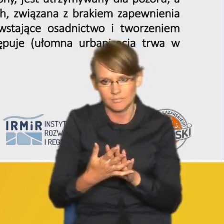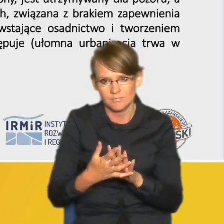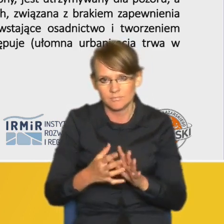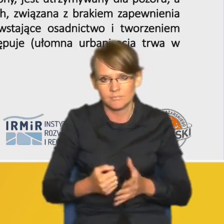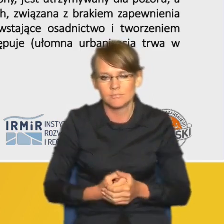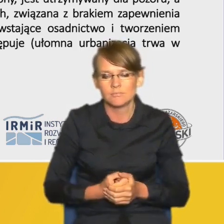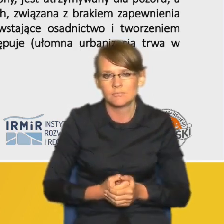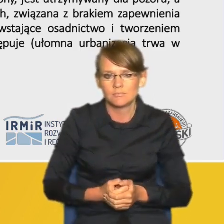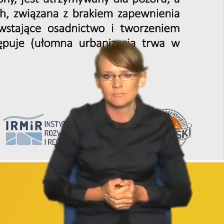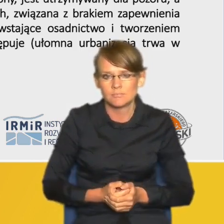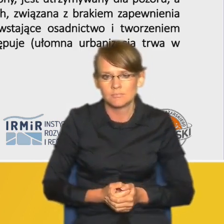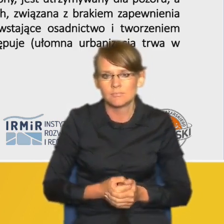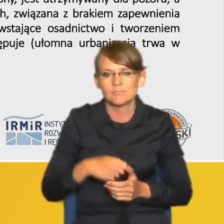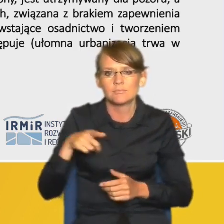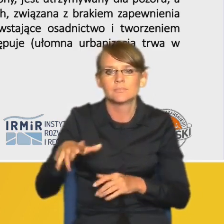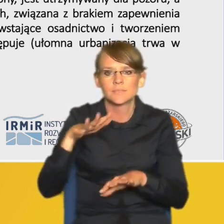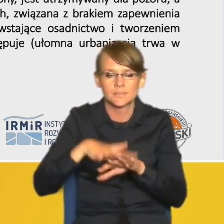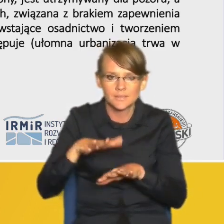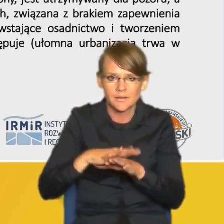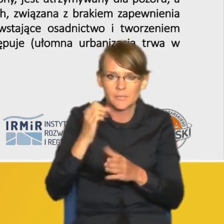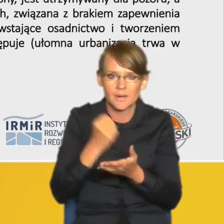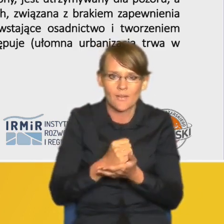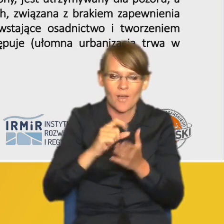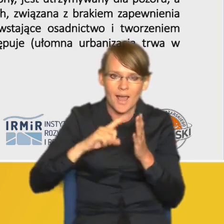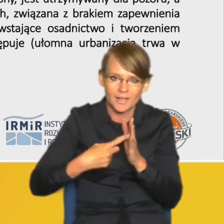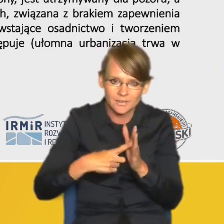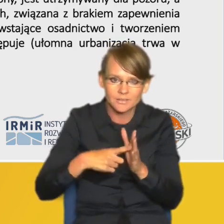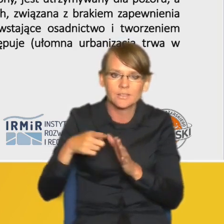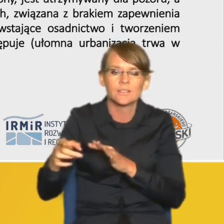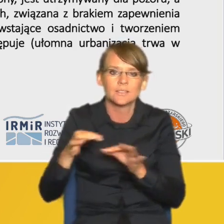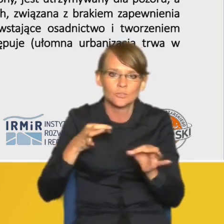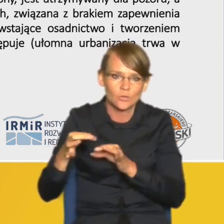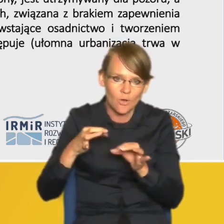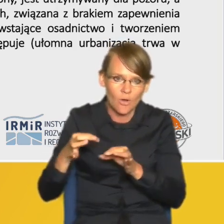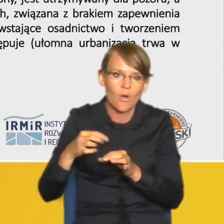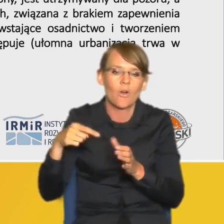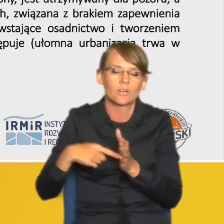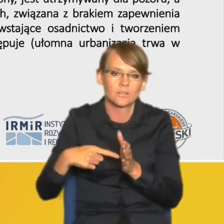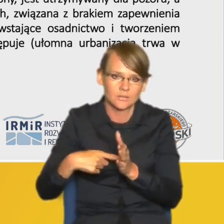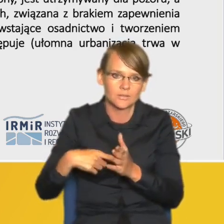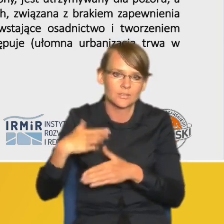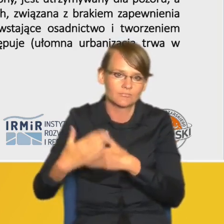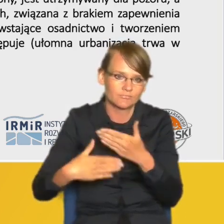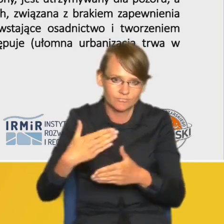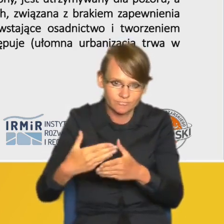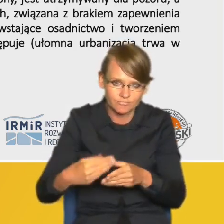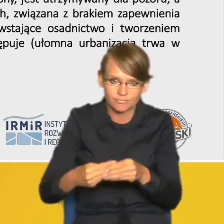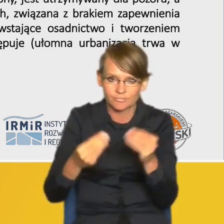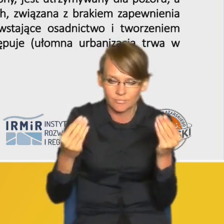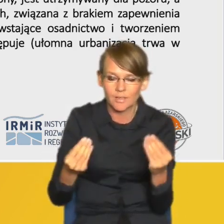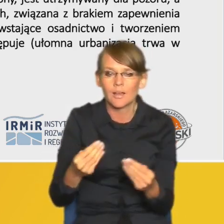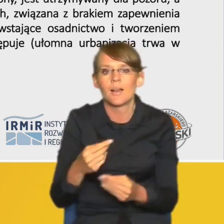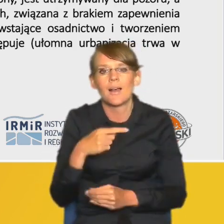dziejowego kształtowania się systemu prawa administracyjnego i dodawania do już